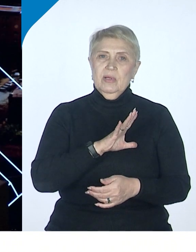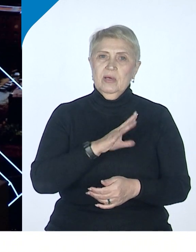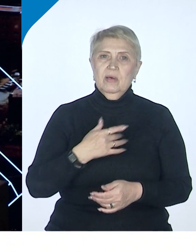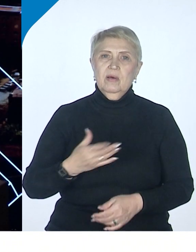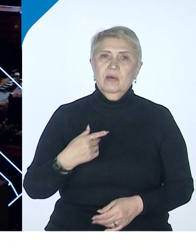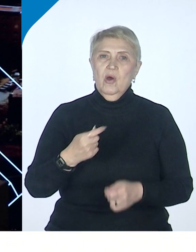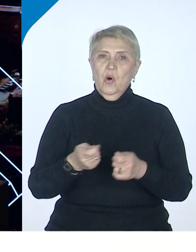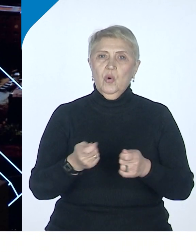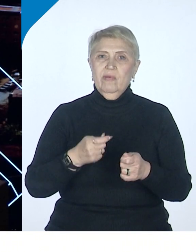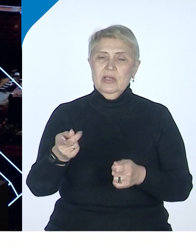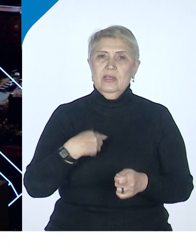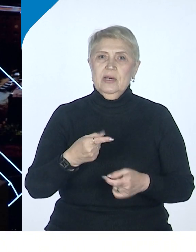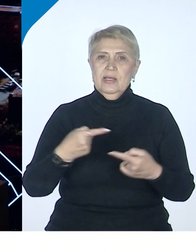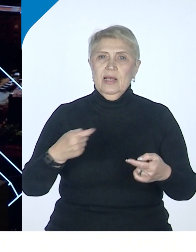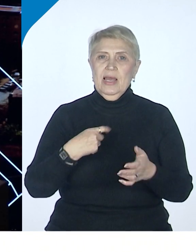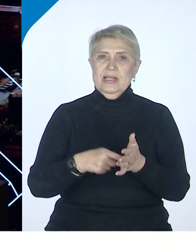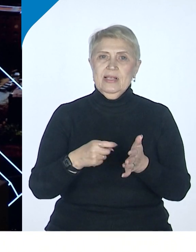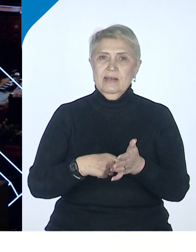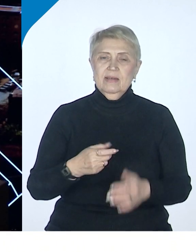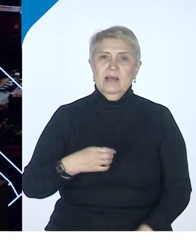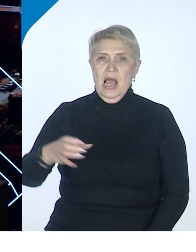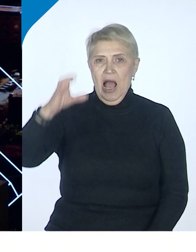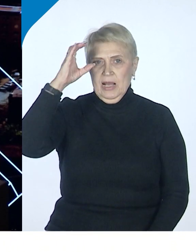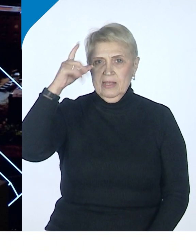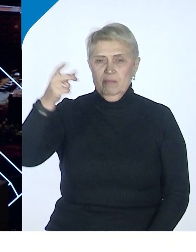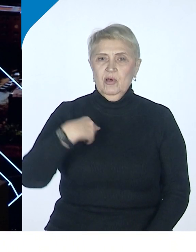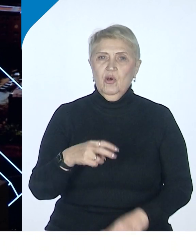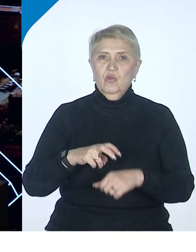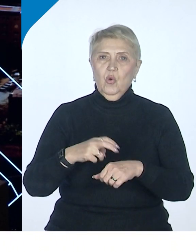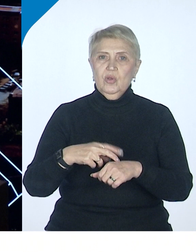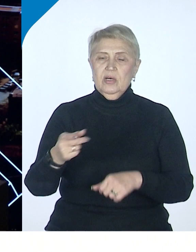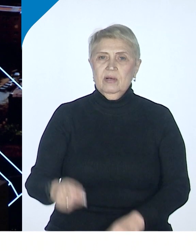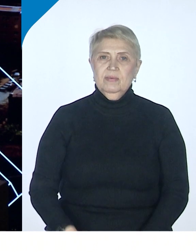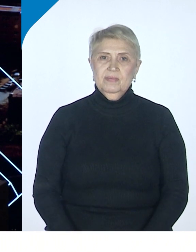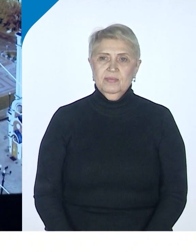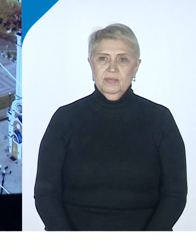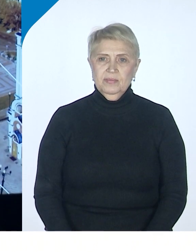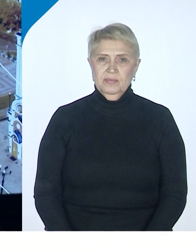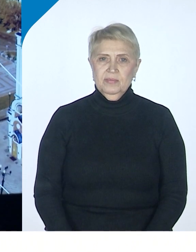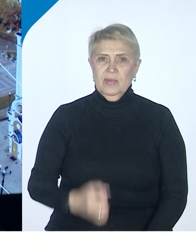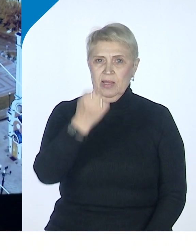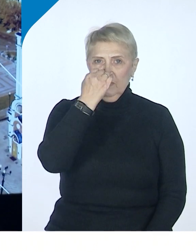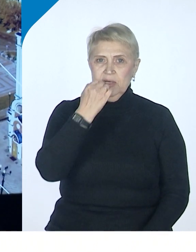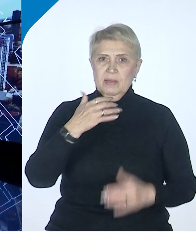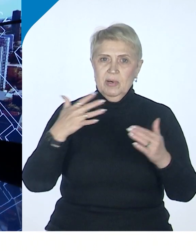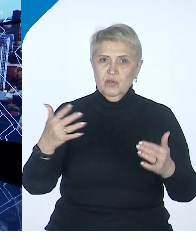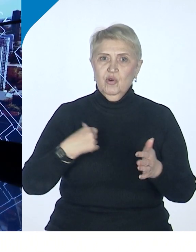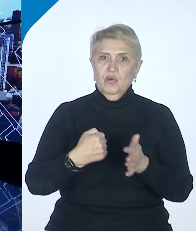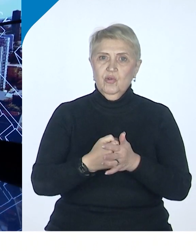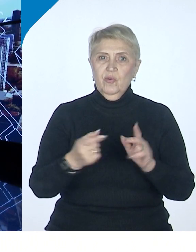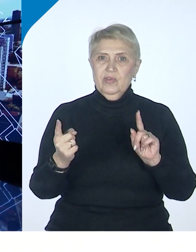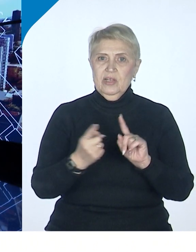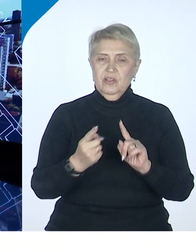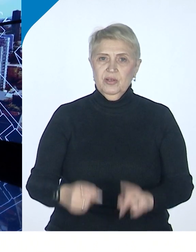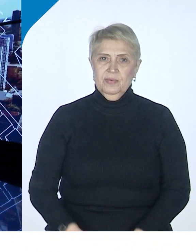руководитель Института экономических исследований ДВО РАН, академик РАН, доктор экономических ног. Спасибо большое, до встречи. До встречи, до свидания.